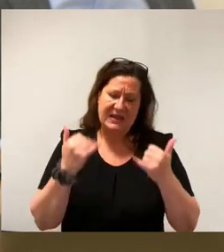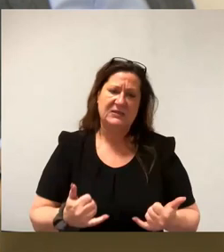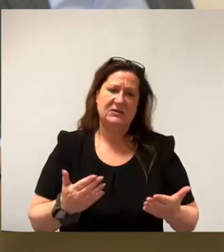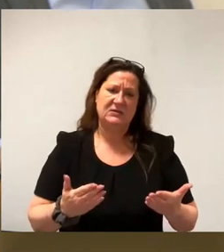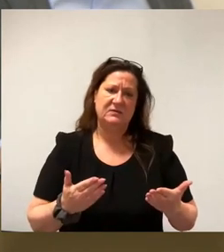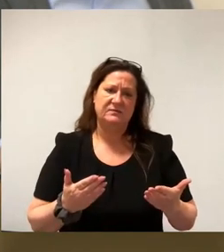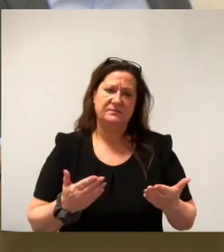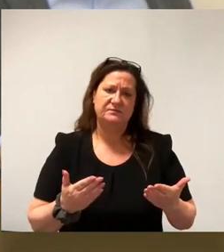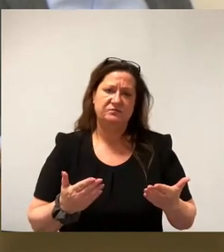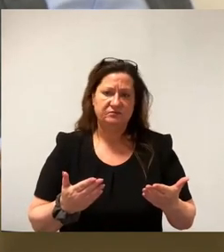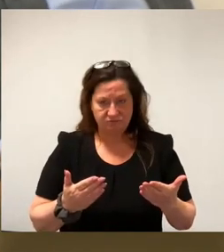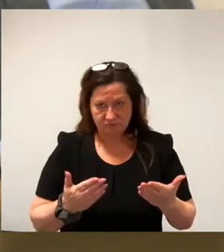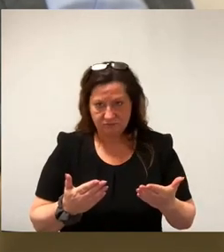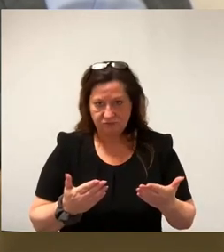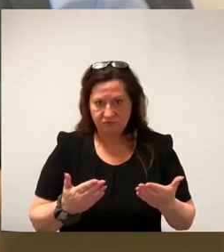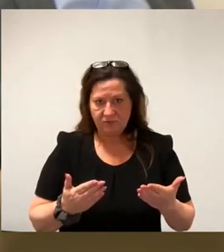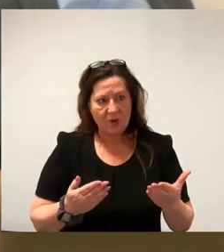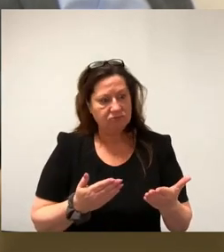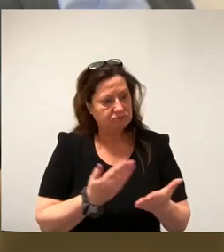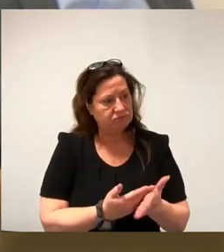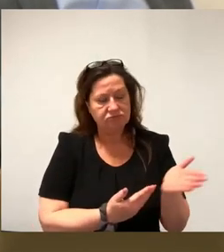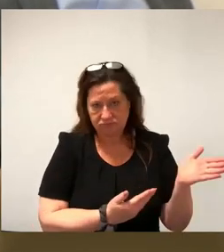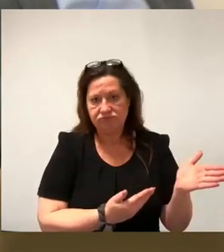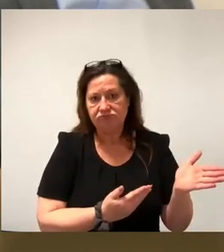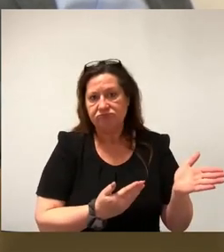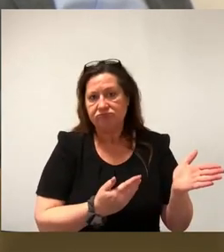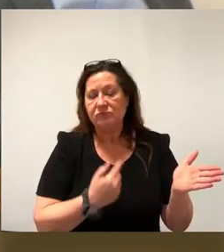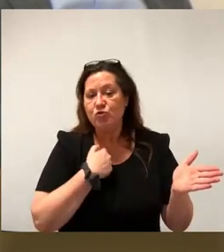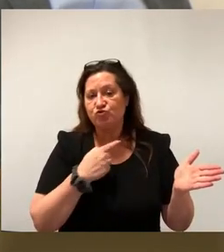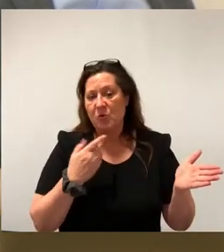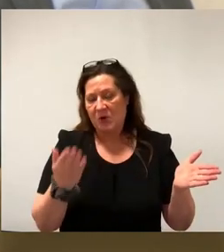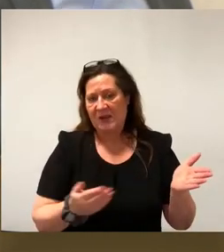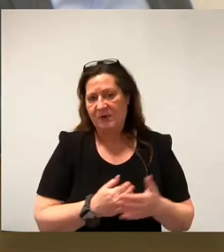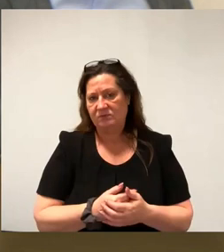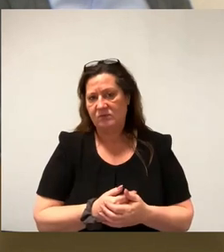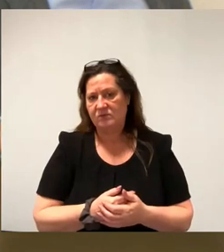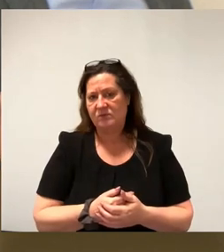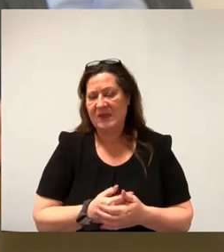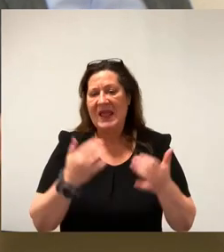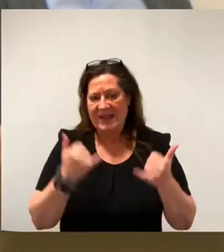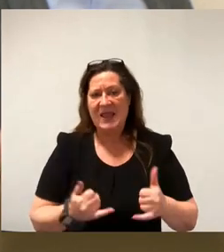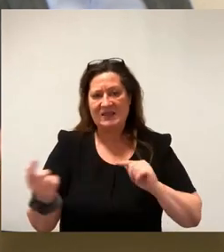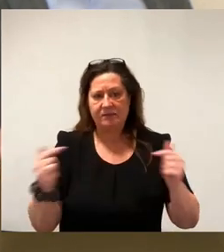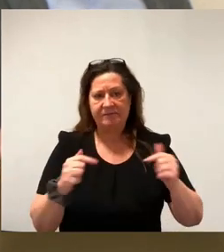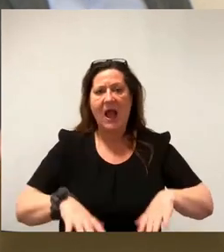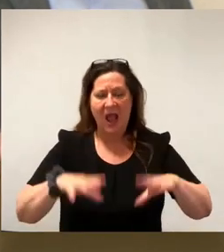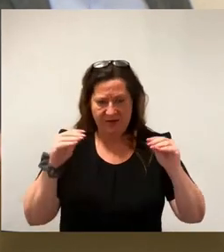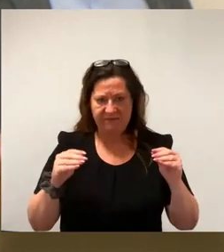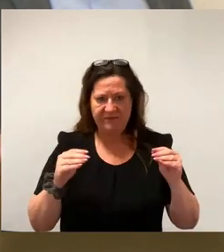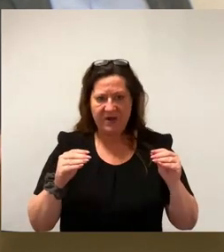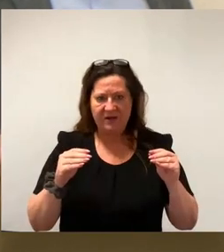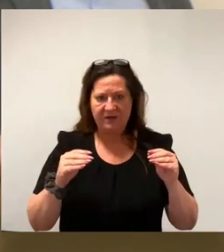dass Sie dieser Vorlage Ihre Zustimmung geben. Wir würden zur Debatte einsteigen in die